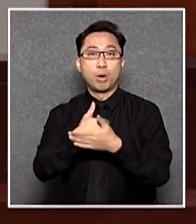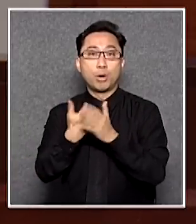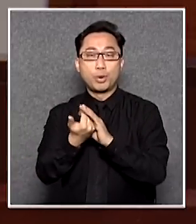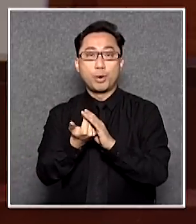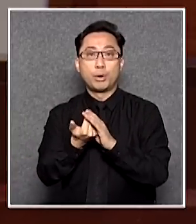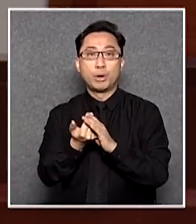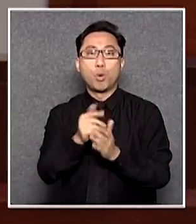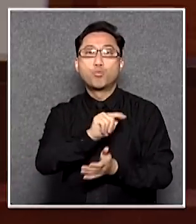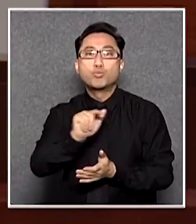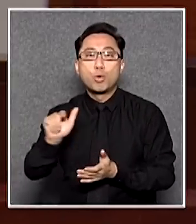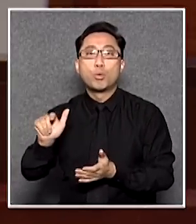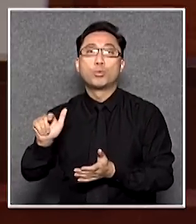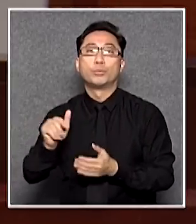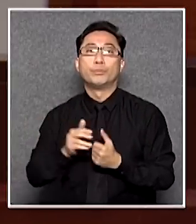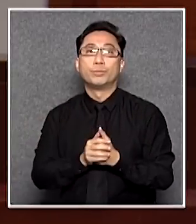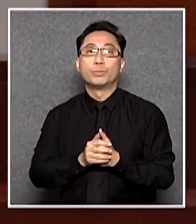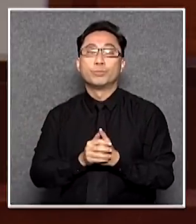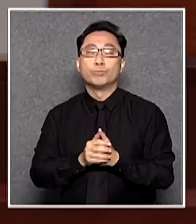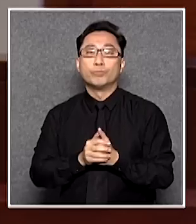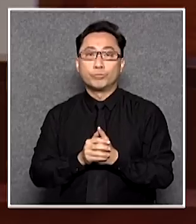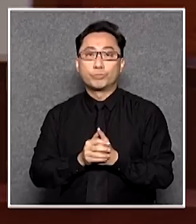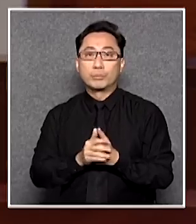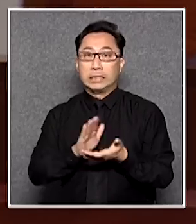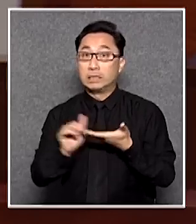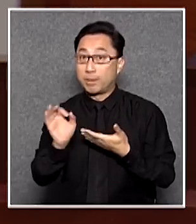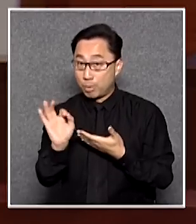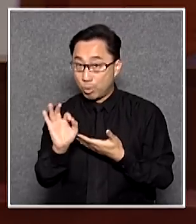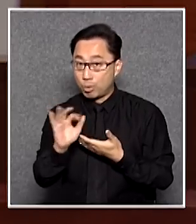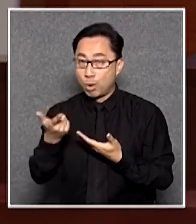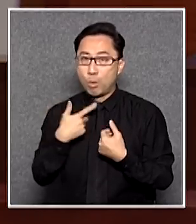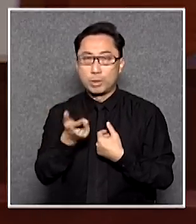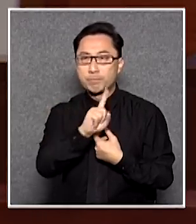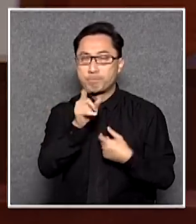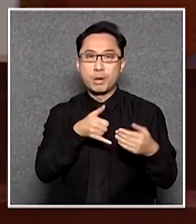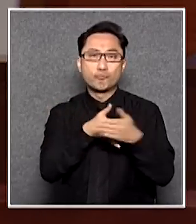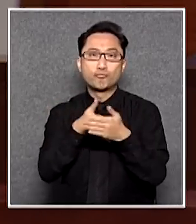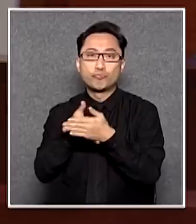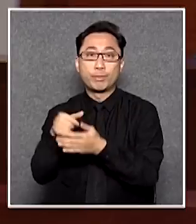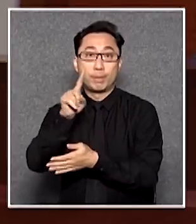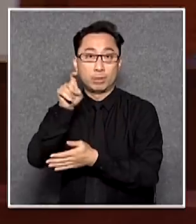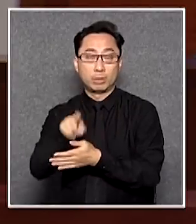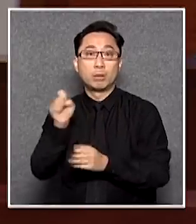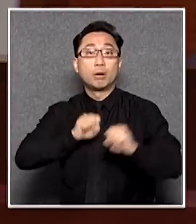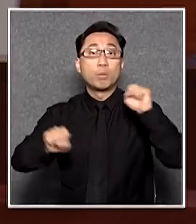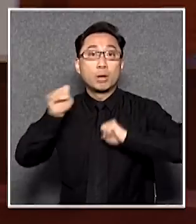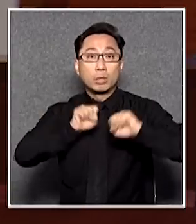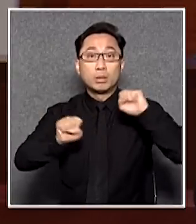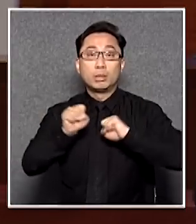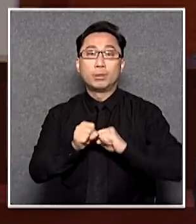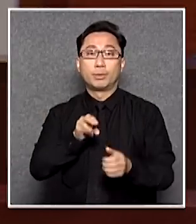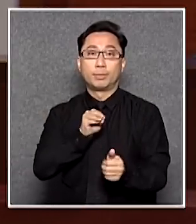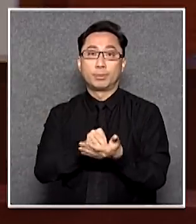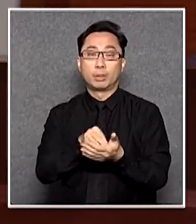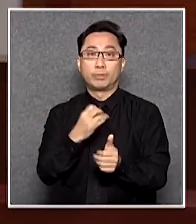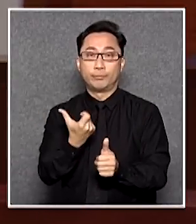淨污衛或者阻礙其他人活動的行為定出這個定額罰款